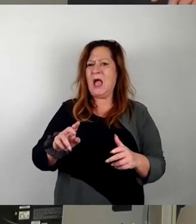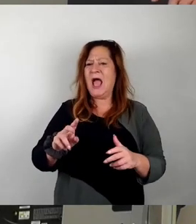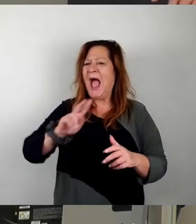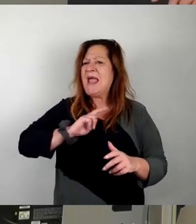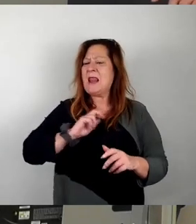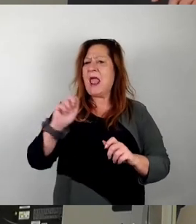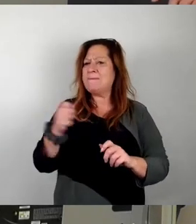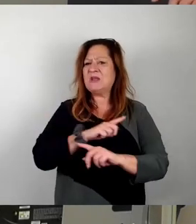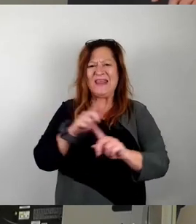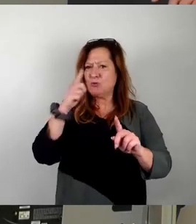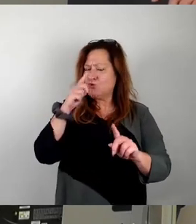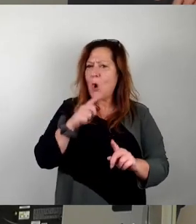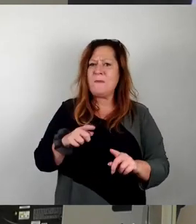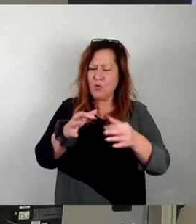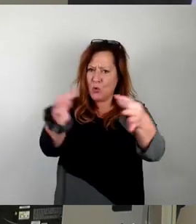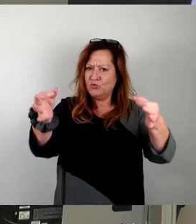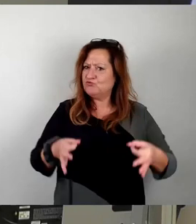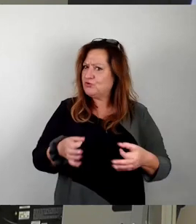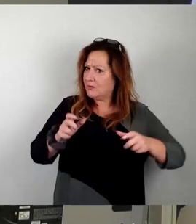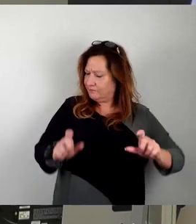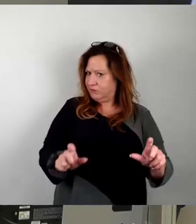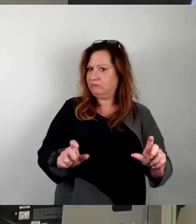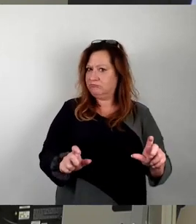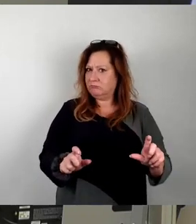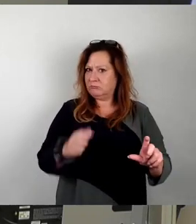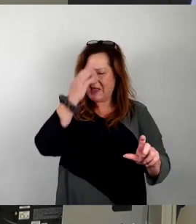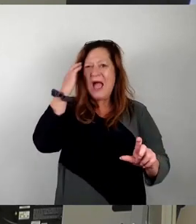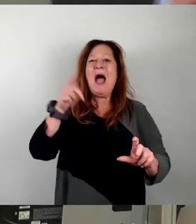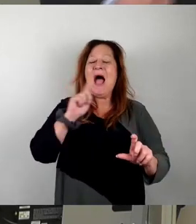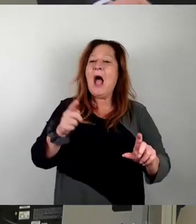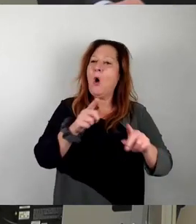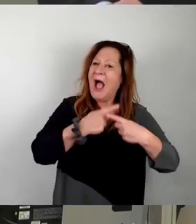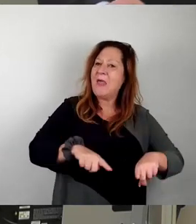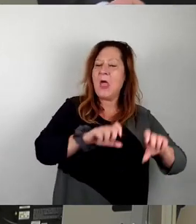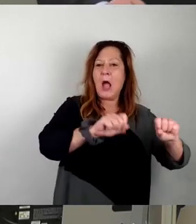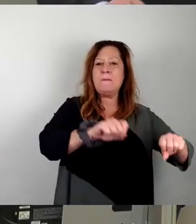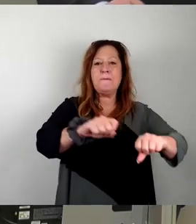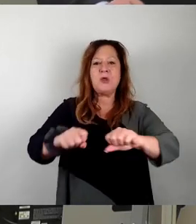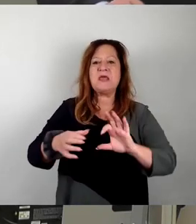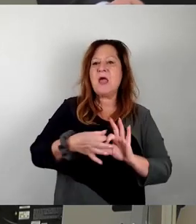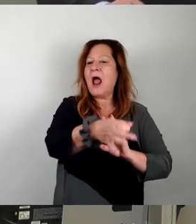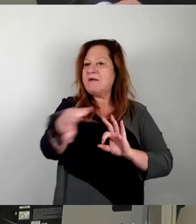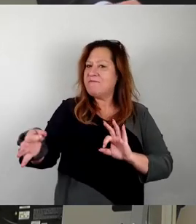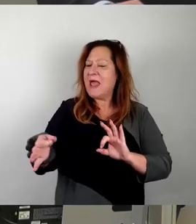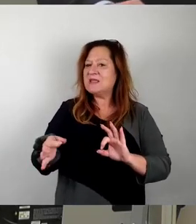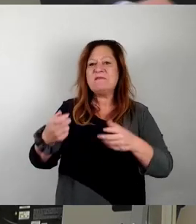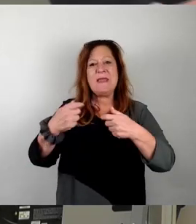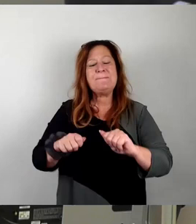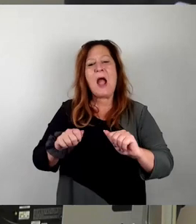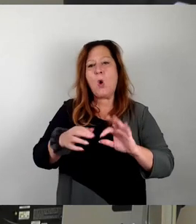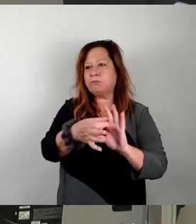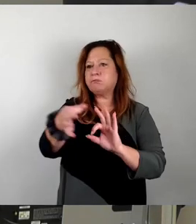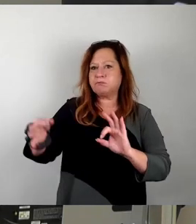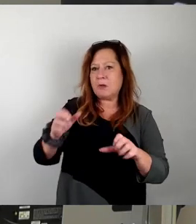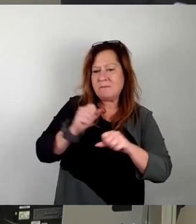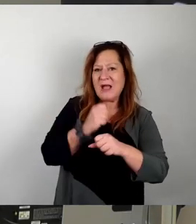bei den Grundstücken verweigern, die laut Beschlusspunkt 2 als Potenzialflächen für Bebauung eingestuft werden, sondern zudem auch die Ermächtigung für die Grundstücke verweigern, die